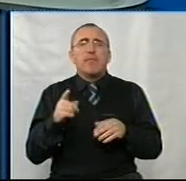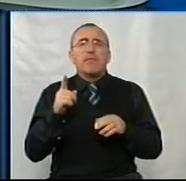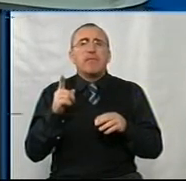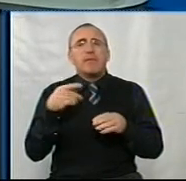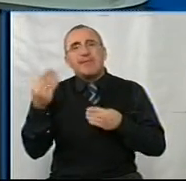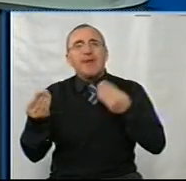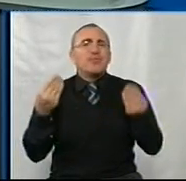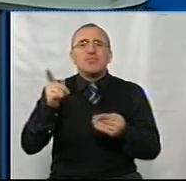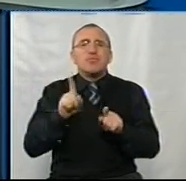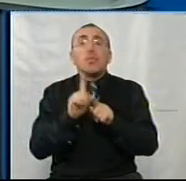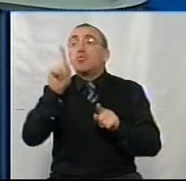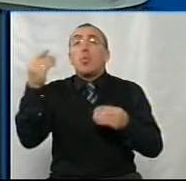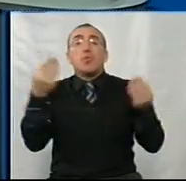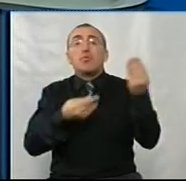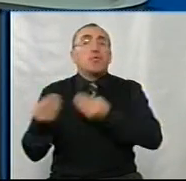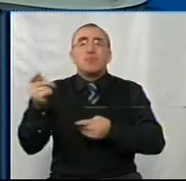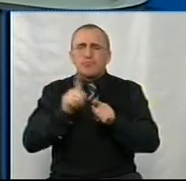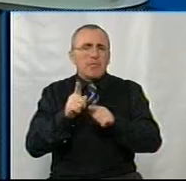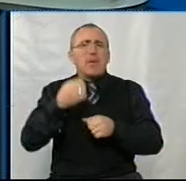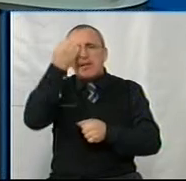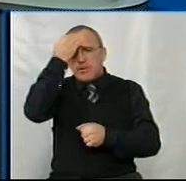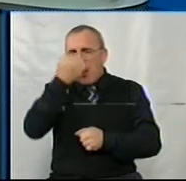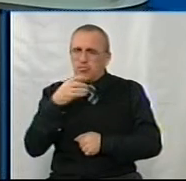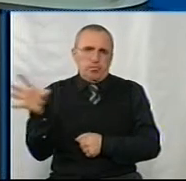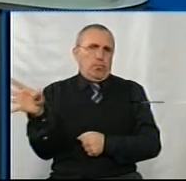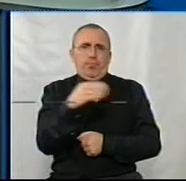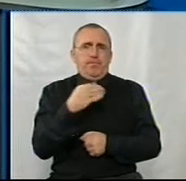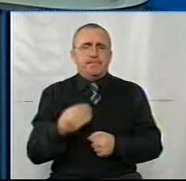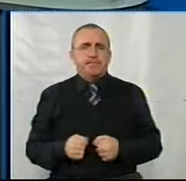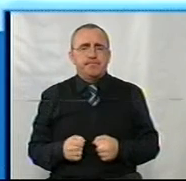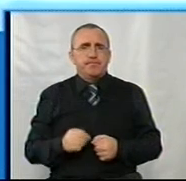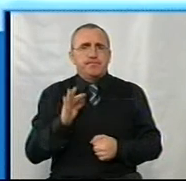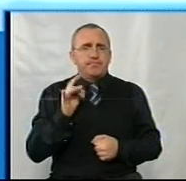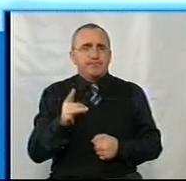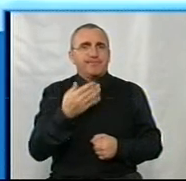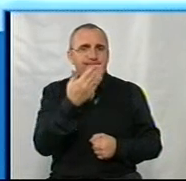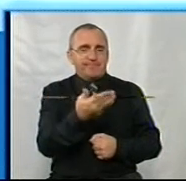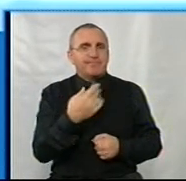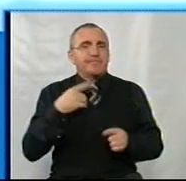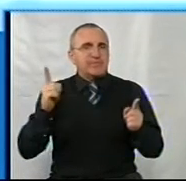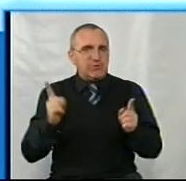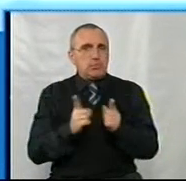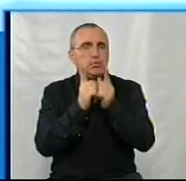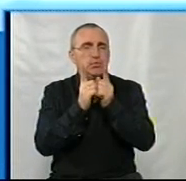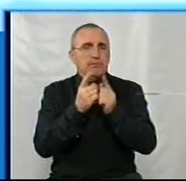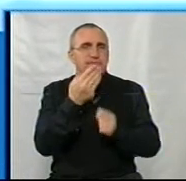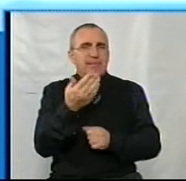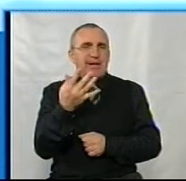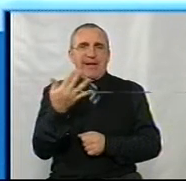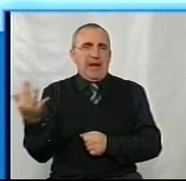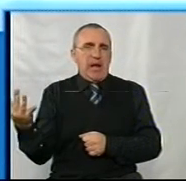дали або те. Хто що дає, ми вдячні кожному. Віктор, ми з зустрічалися на